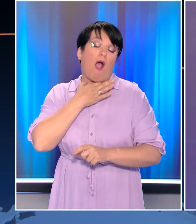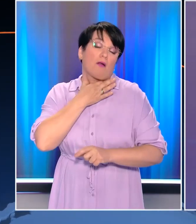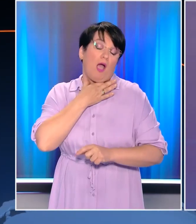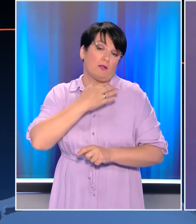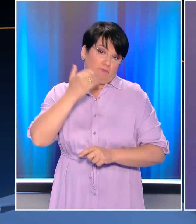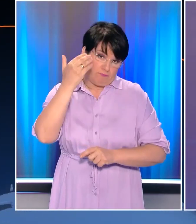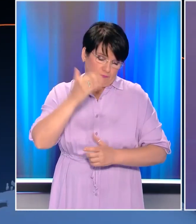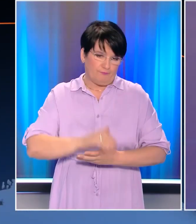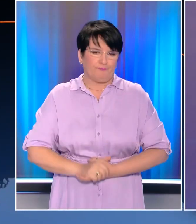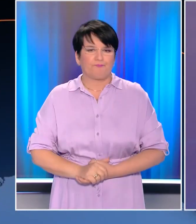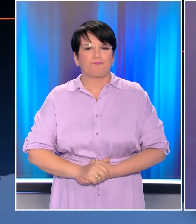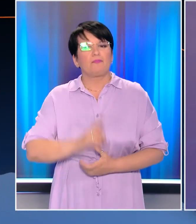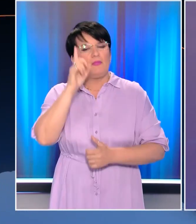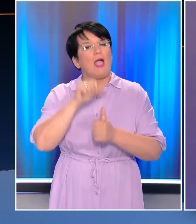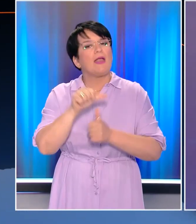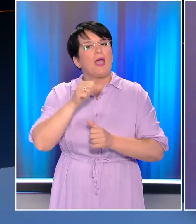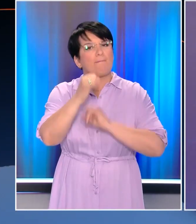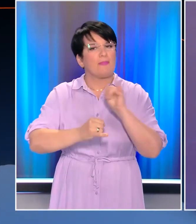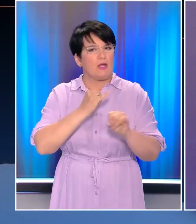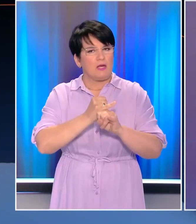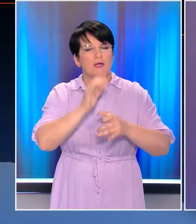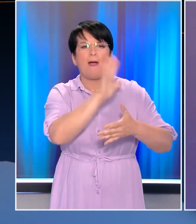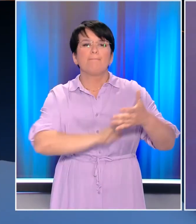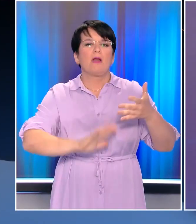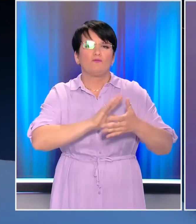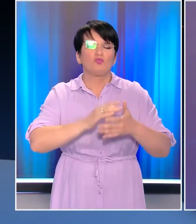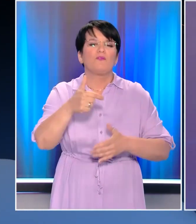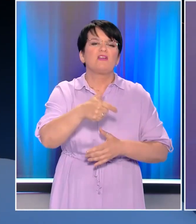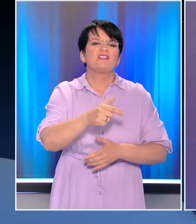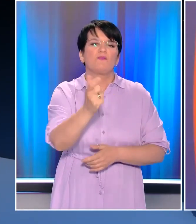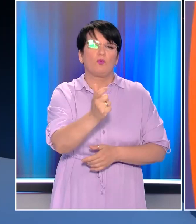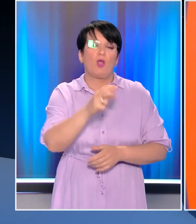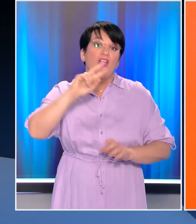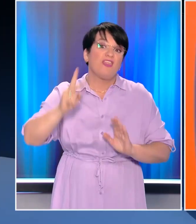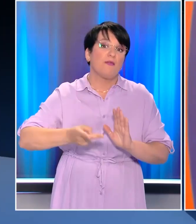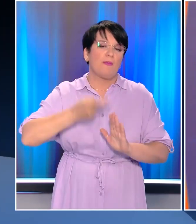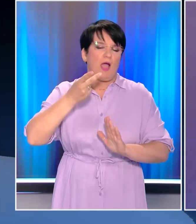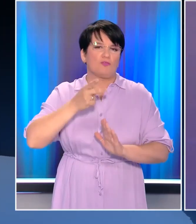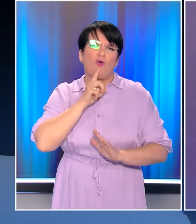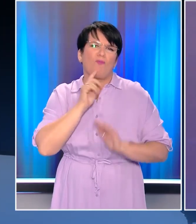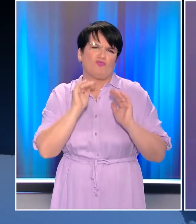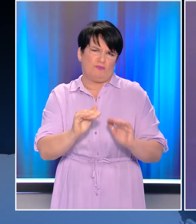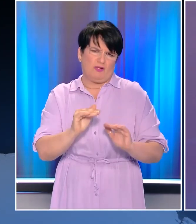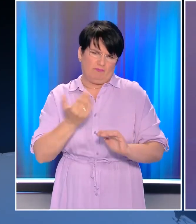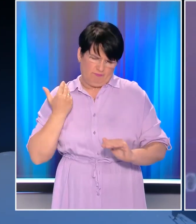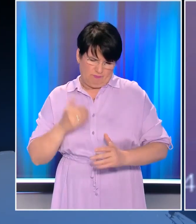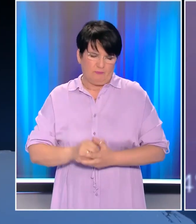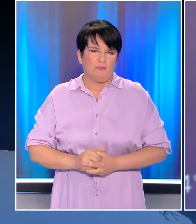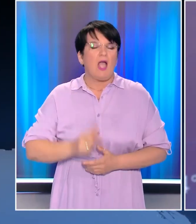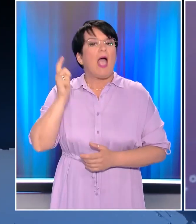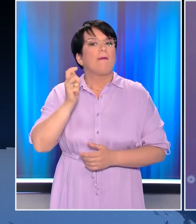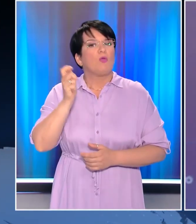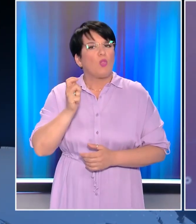Σε ένα μήνα αναμένεται να ανοίξει η πλατφόρμα για το νέο Fuel Pass το οποίο θα είναι διπλάσιο από αυτό που ισχύει σήμερα. Η